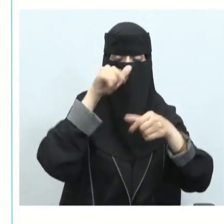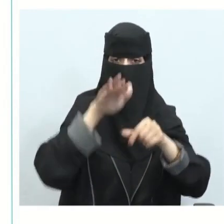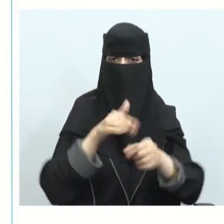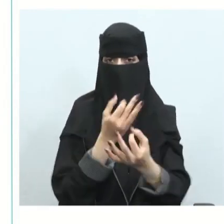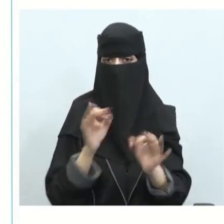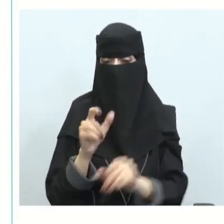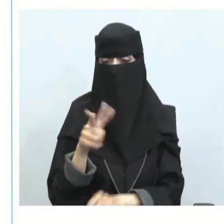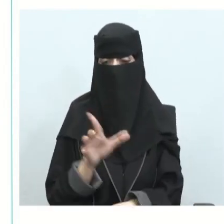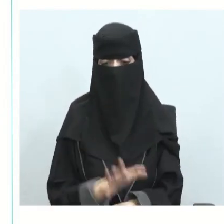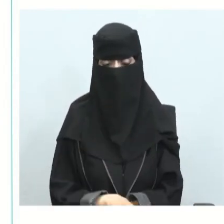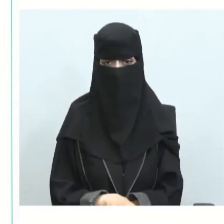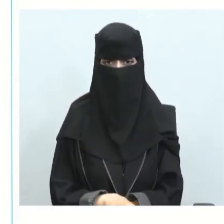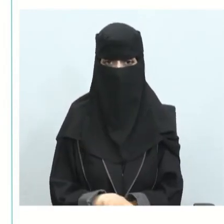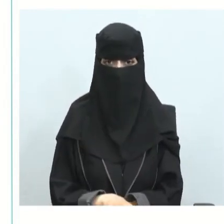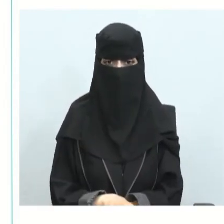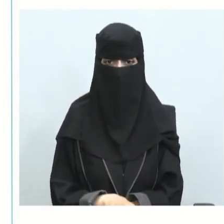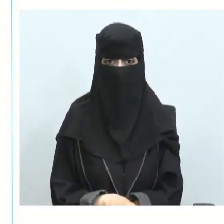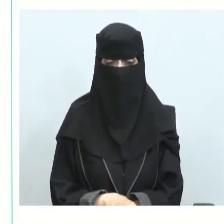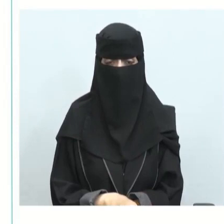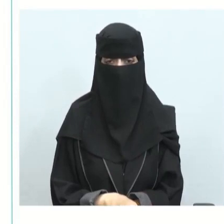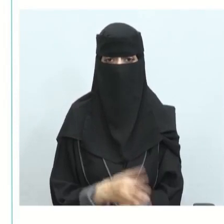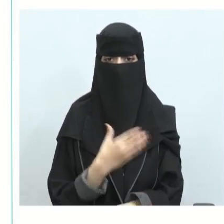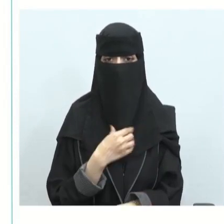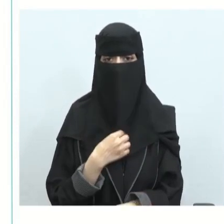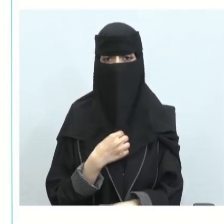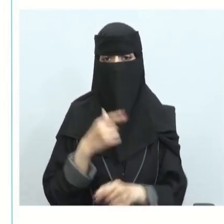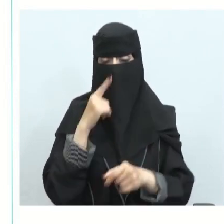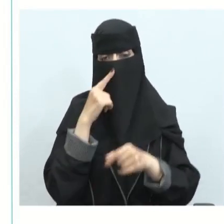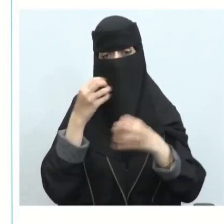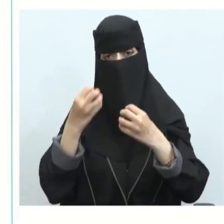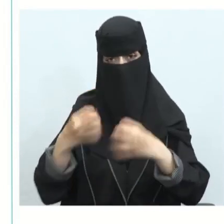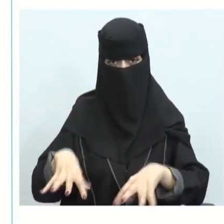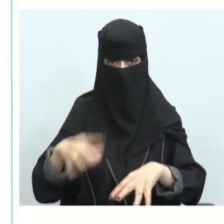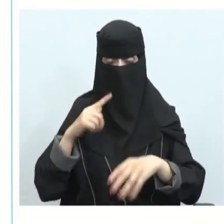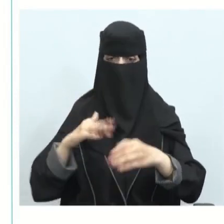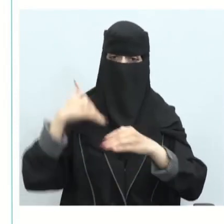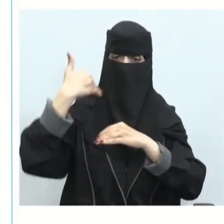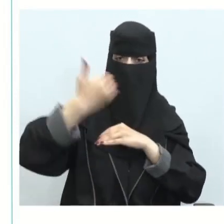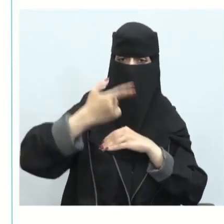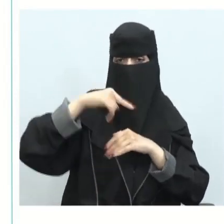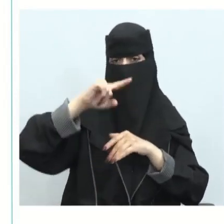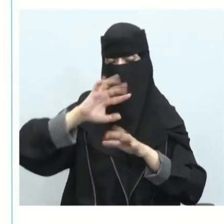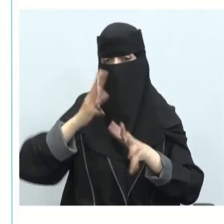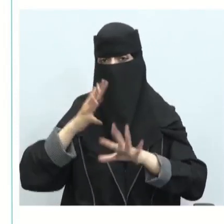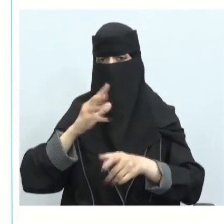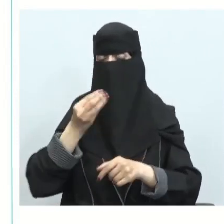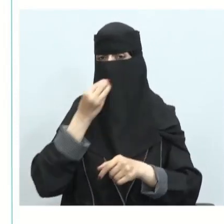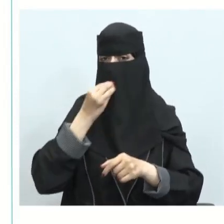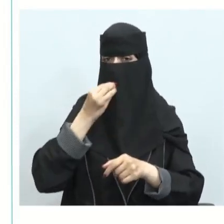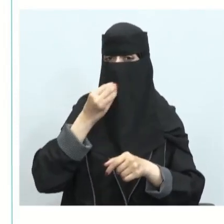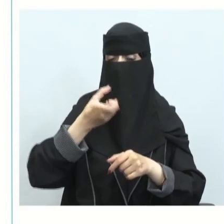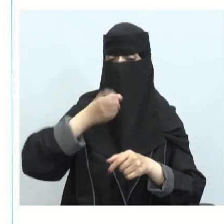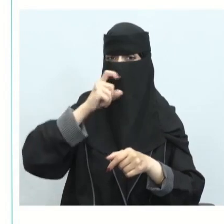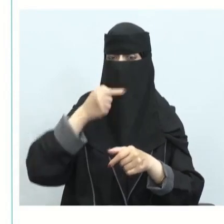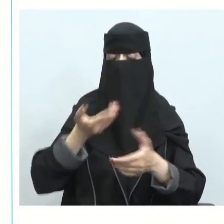الصحيح النفايات الناتجة عن المخلفات قد يكون بقايا طعام أو غيره وهي غالبا أكثر